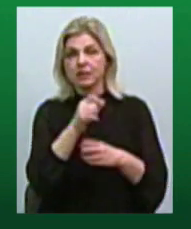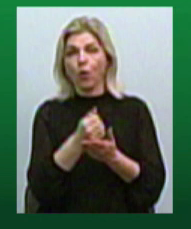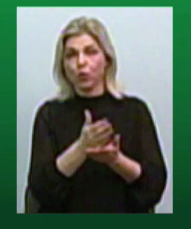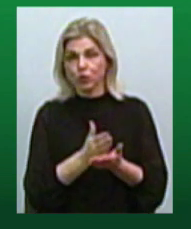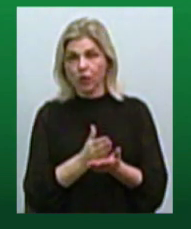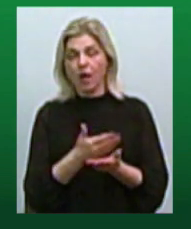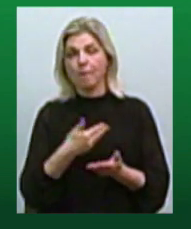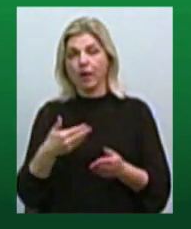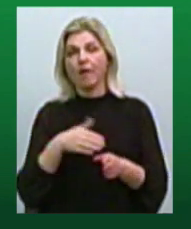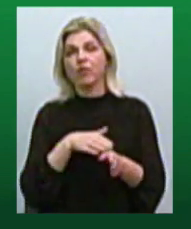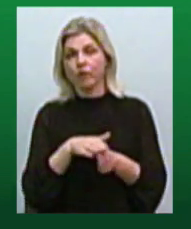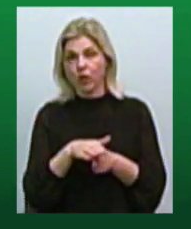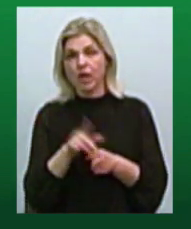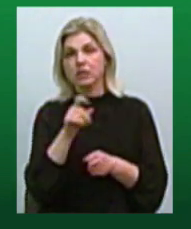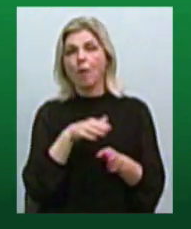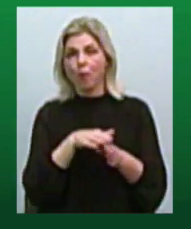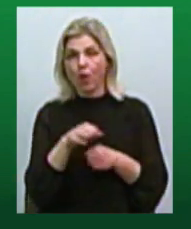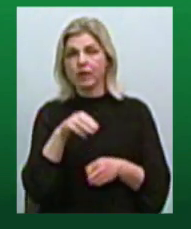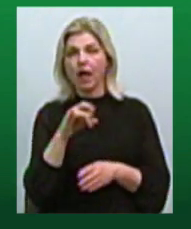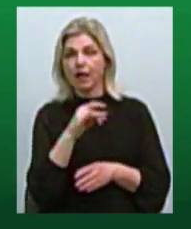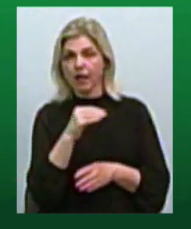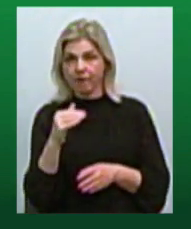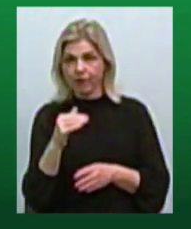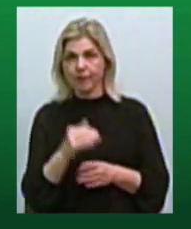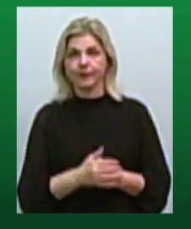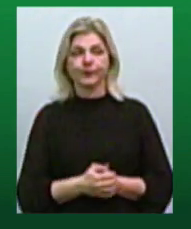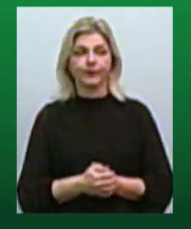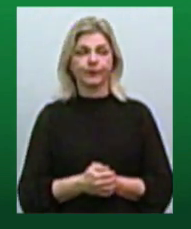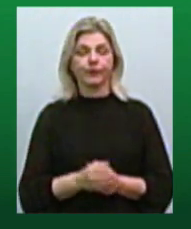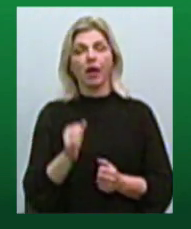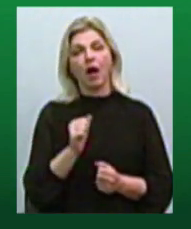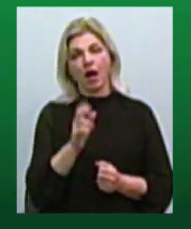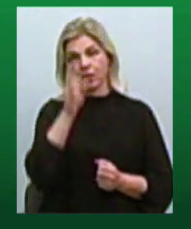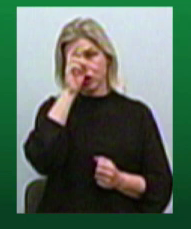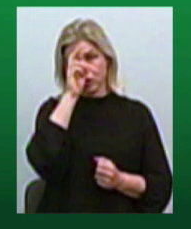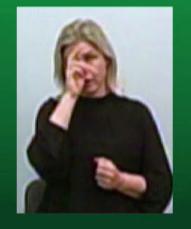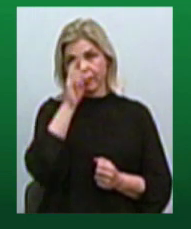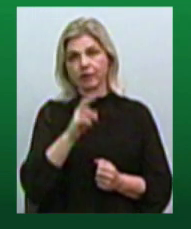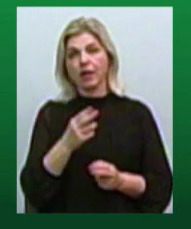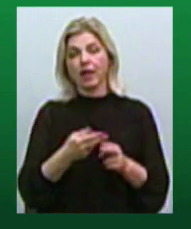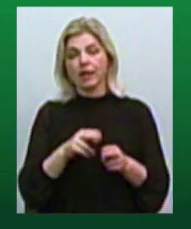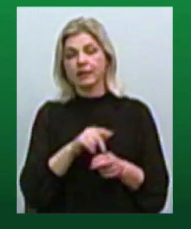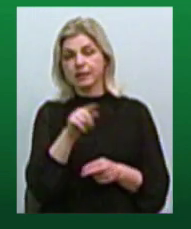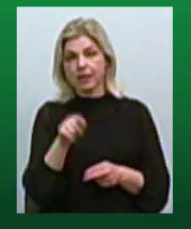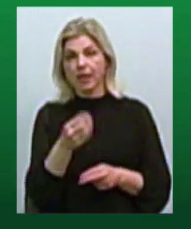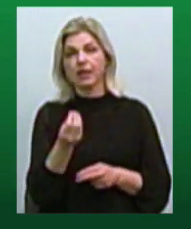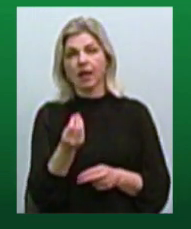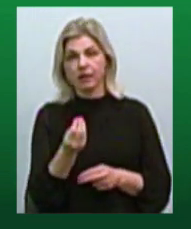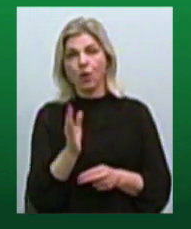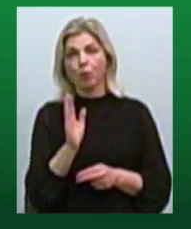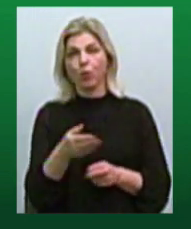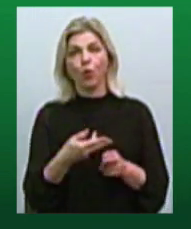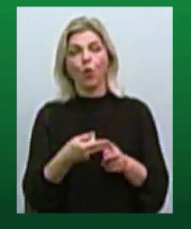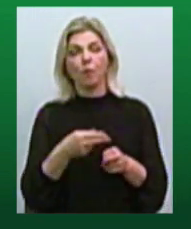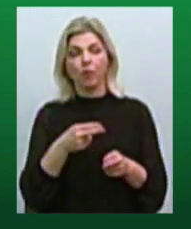виконуємо за повним тарифом, а держава ці гроші нам буде